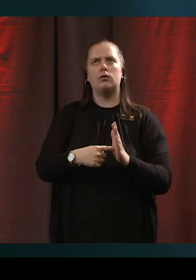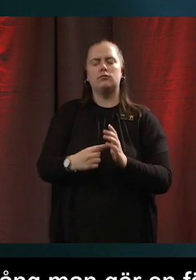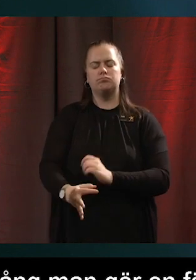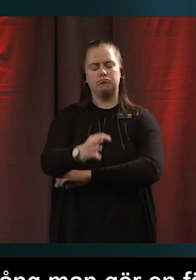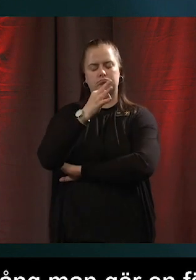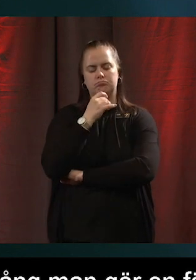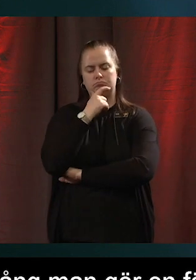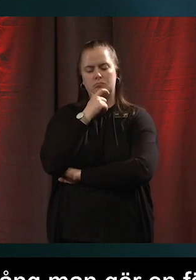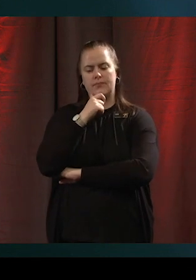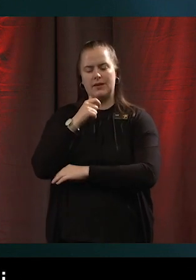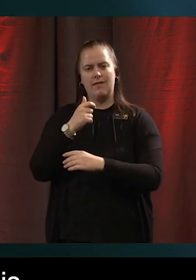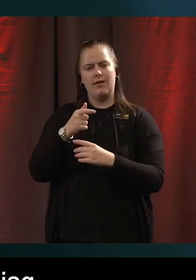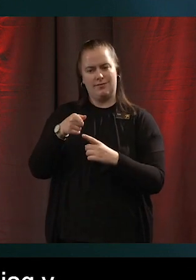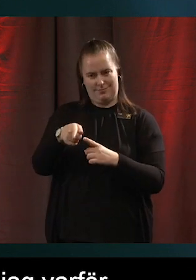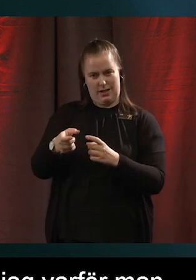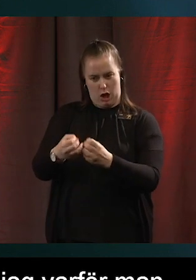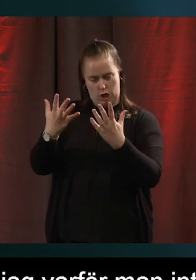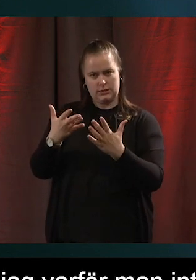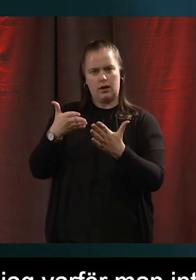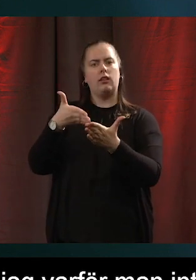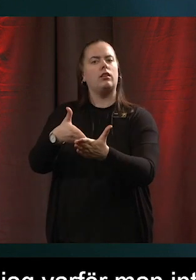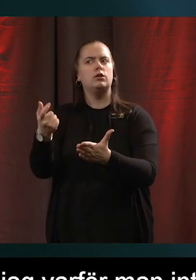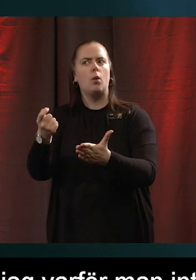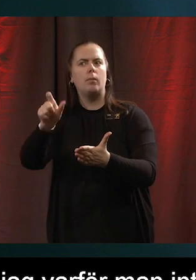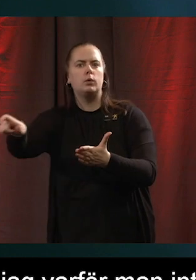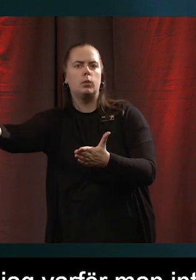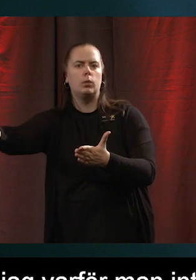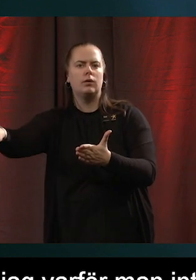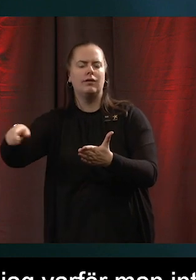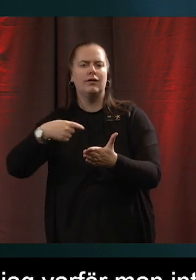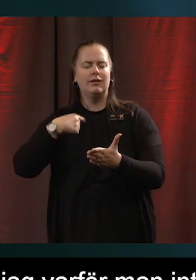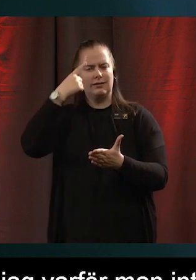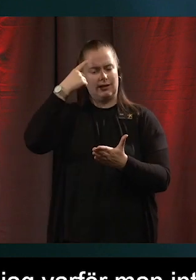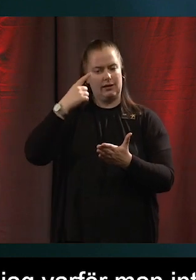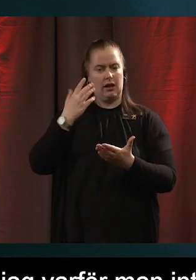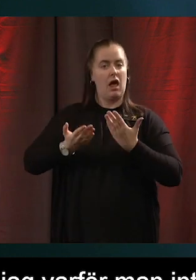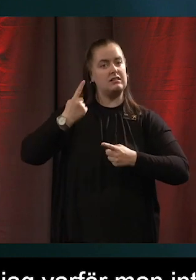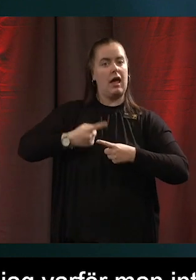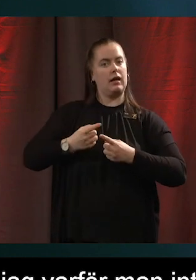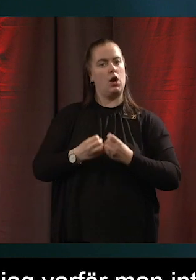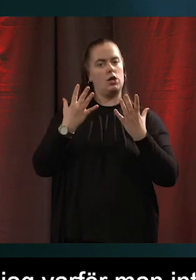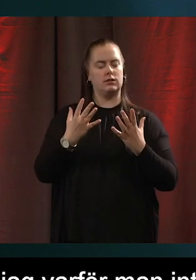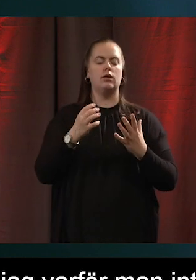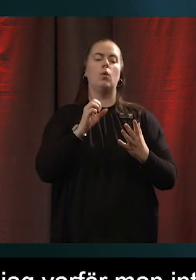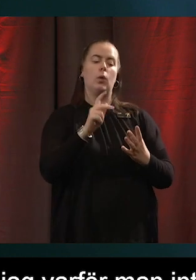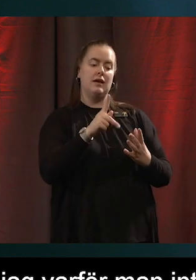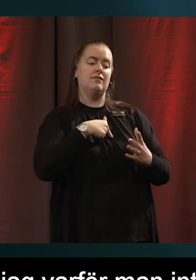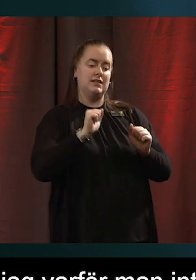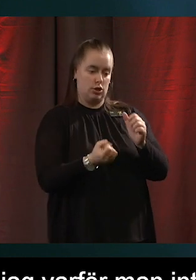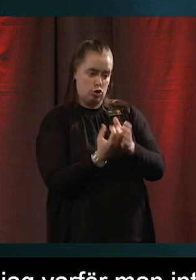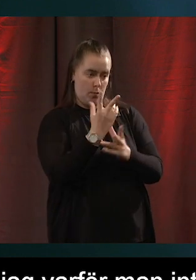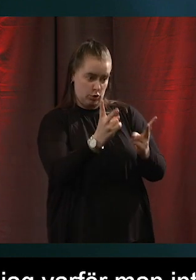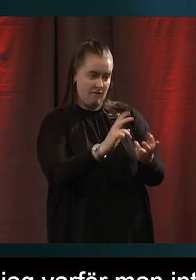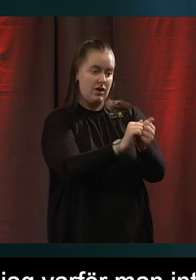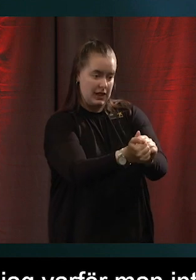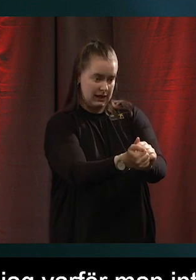För det låter ju inte som att det skulle behöva vara så himla svårt att alltid bara fråga. Okej, nu gör vi så här. Sen satt kontrollfrågan.